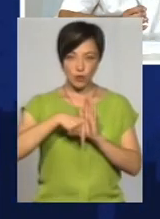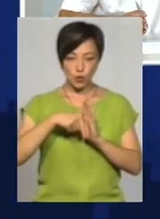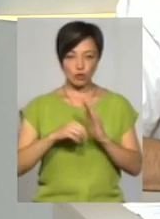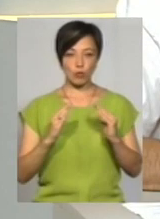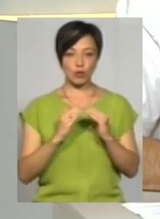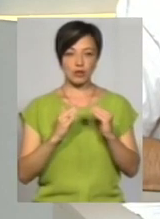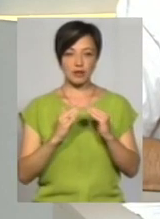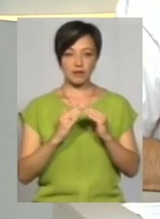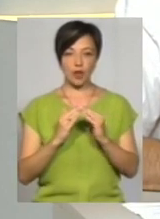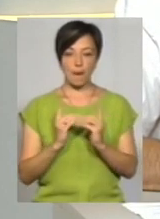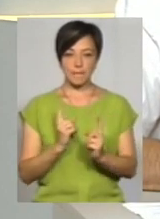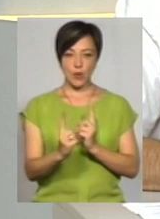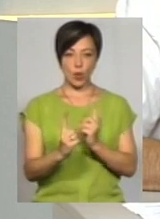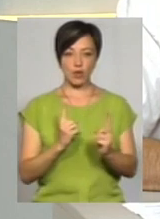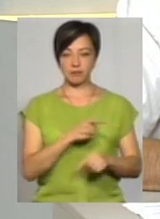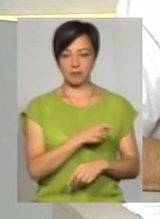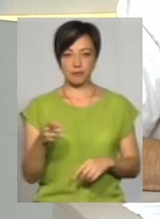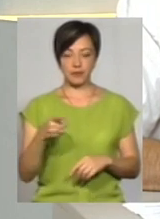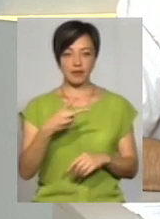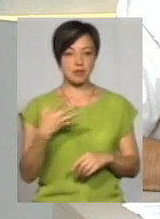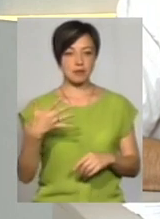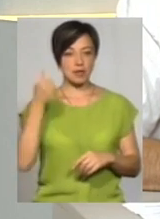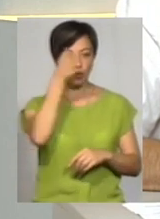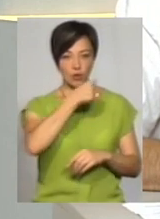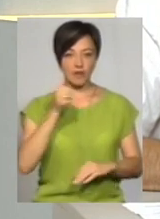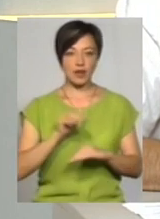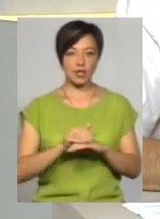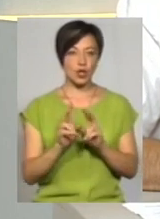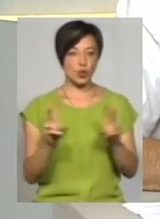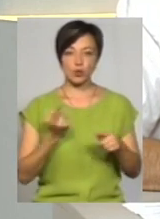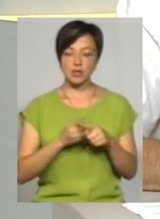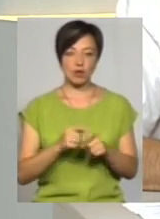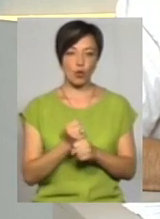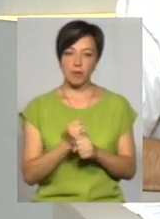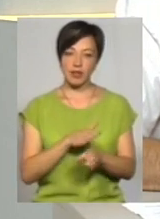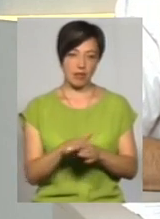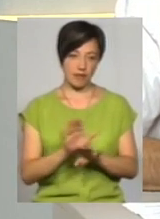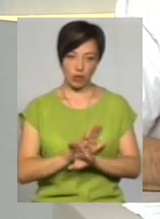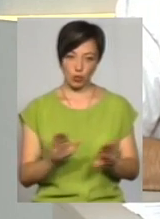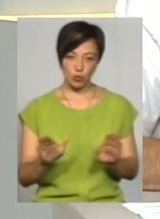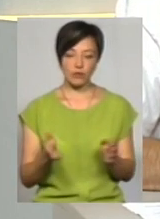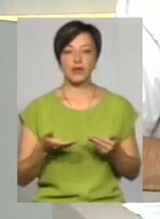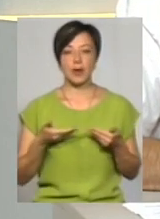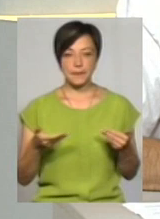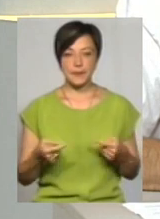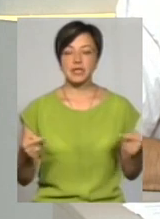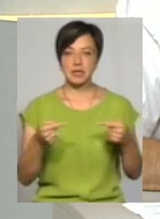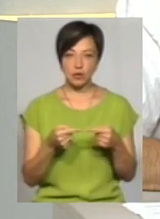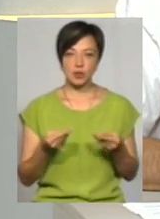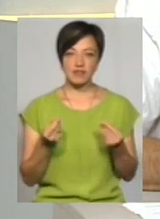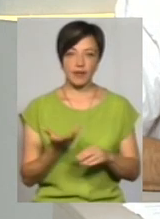проїзди, тому що напротязі 25 років практично ніхто цих робіт не виконував. Ми згідно з